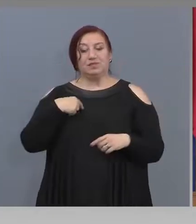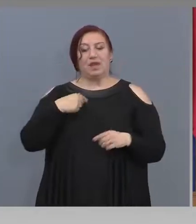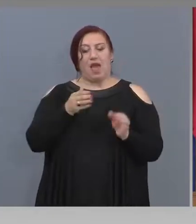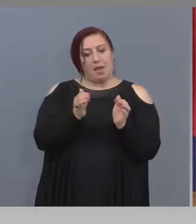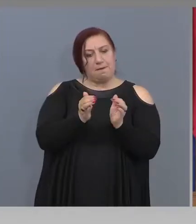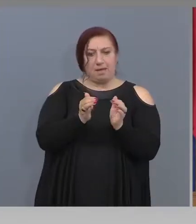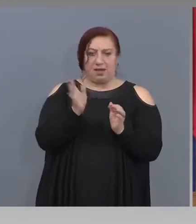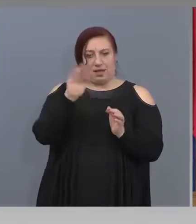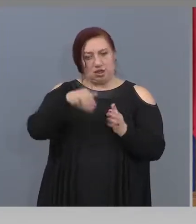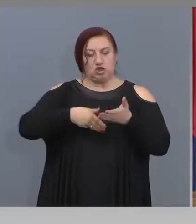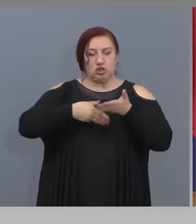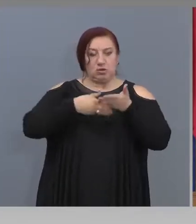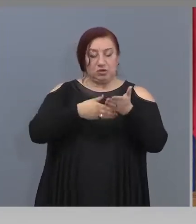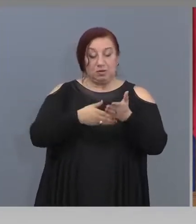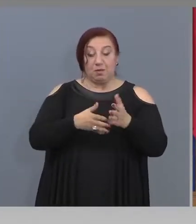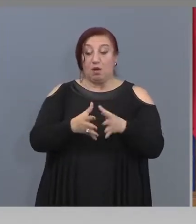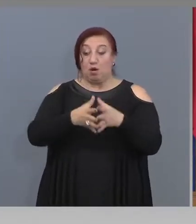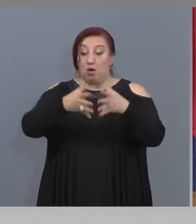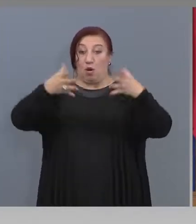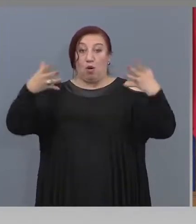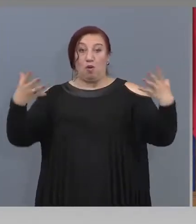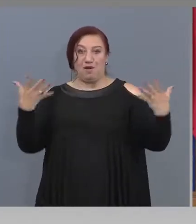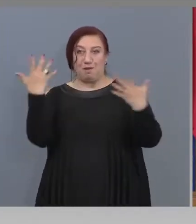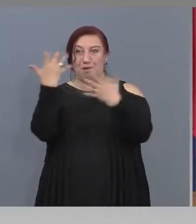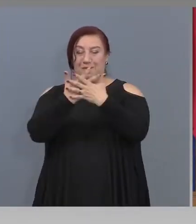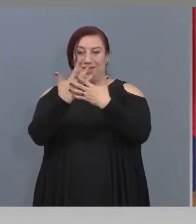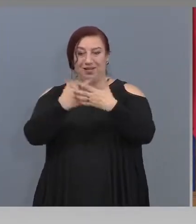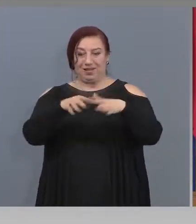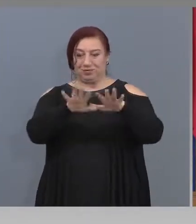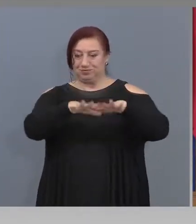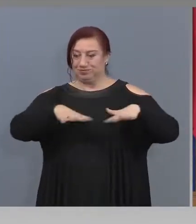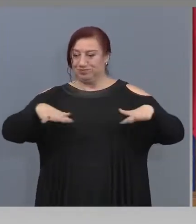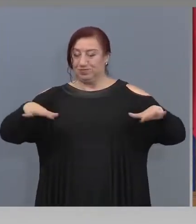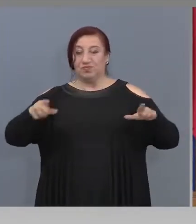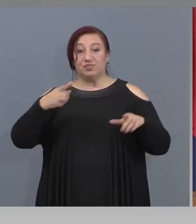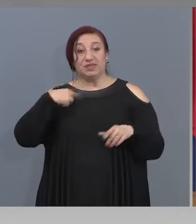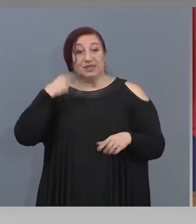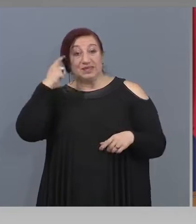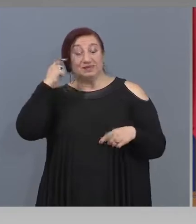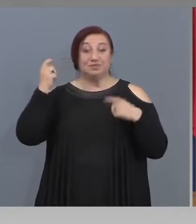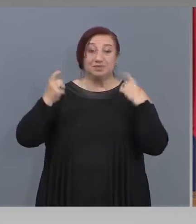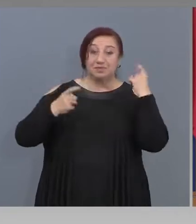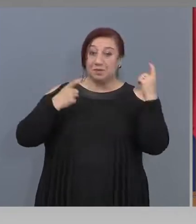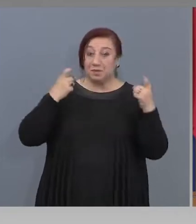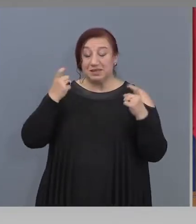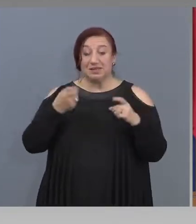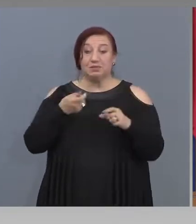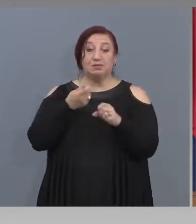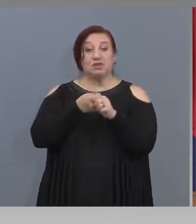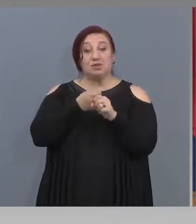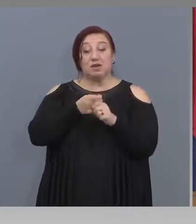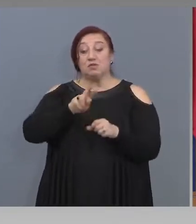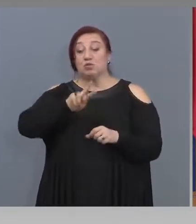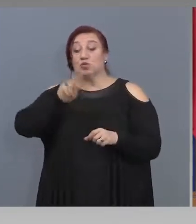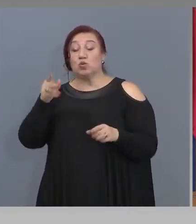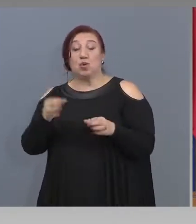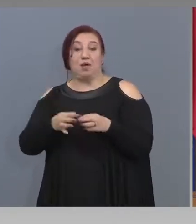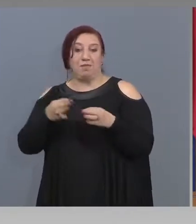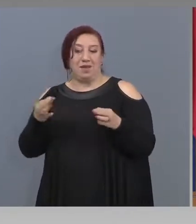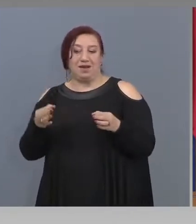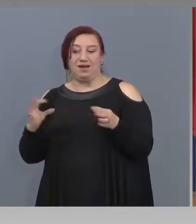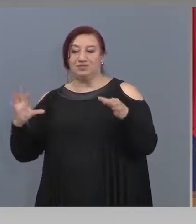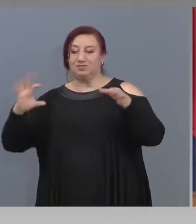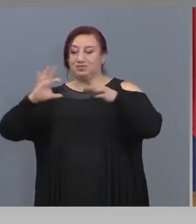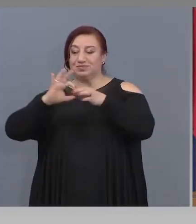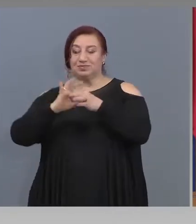подкрепени. Големите киносалони все още мислим, вероятно, ще е мярка свързана с економиката, защото те по съществото